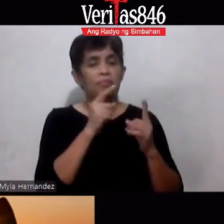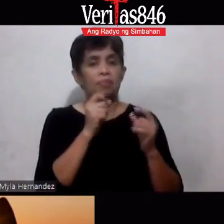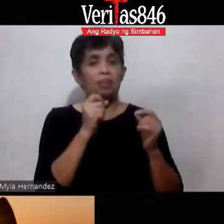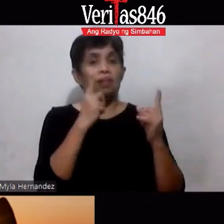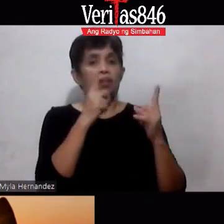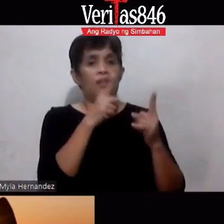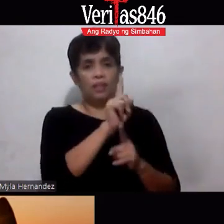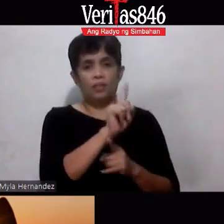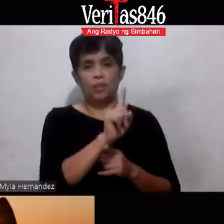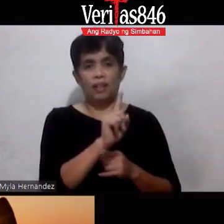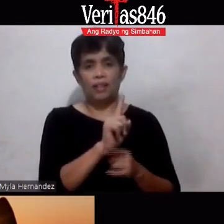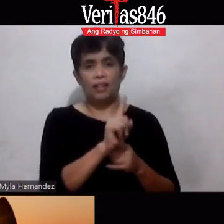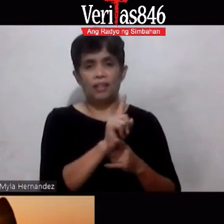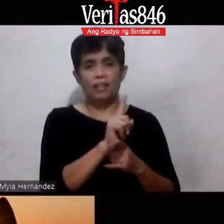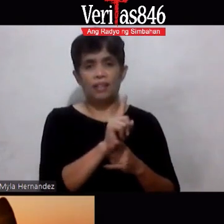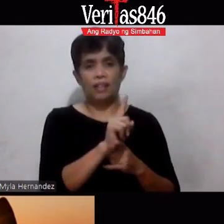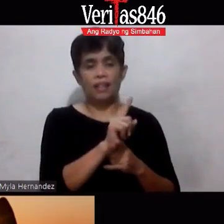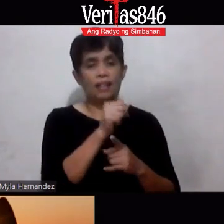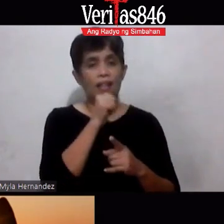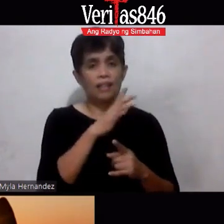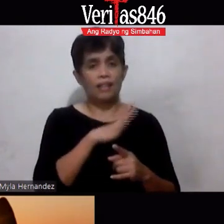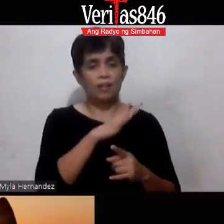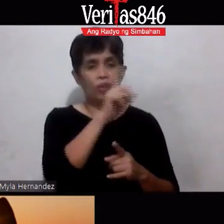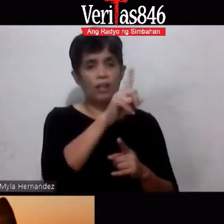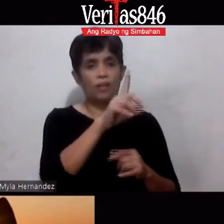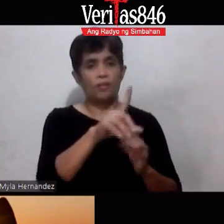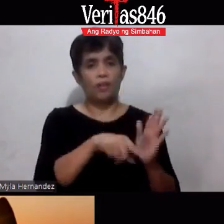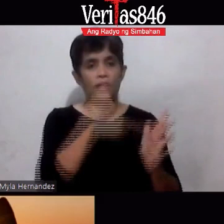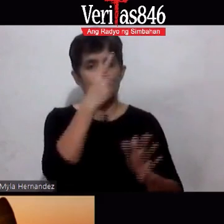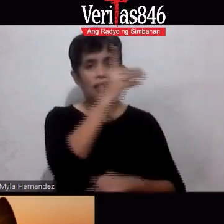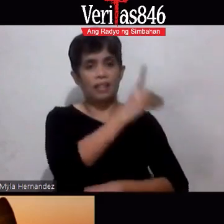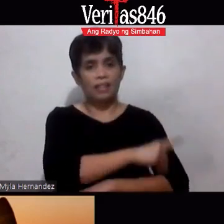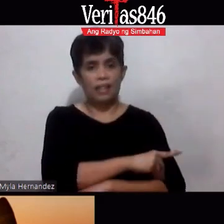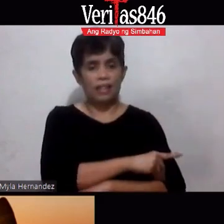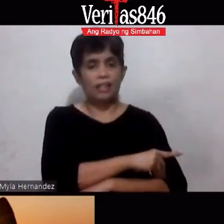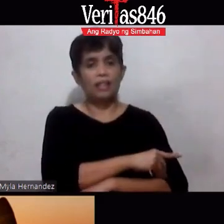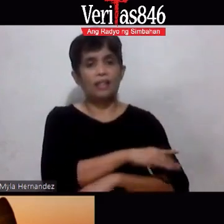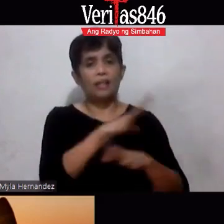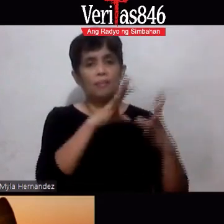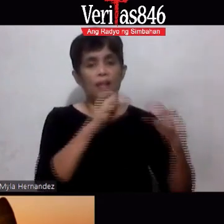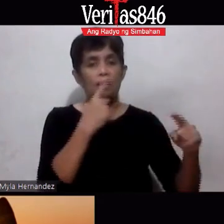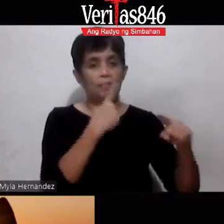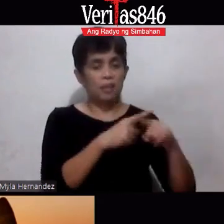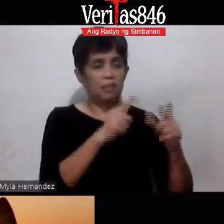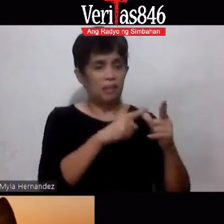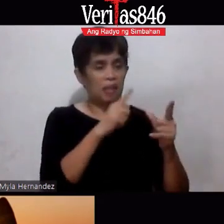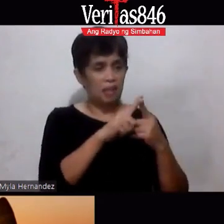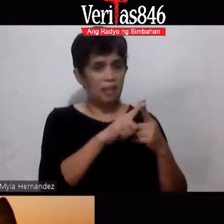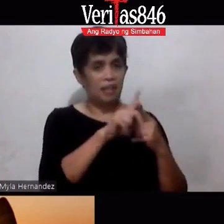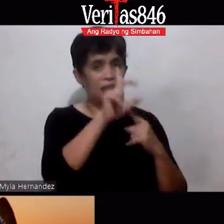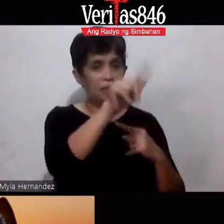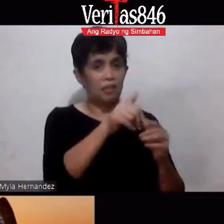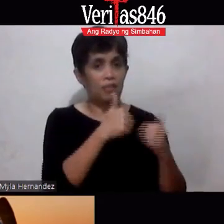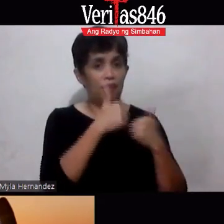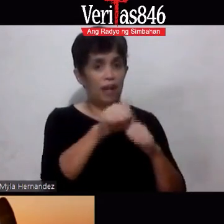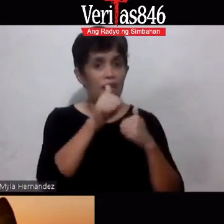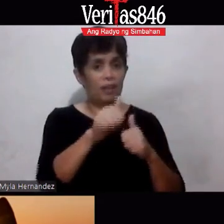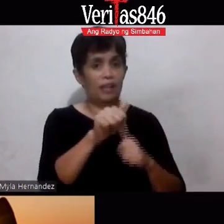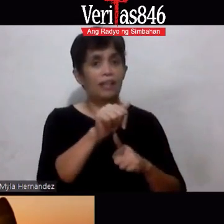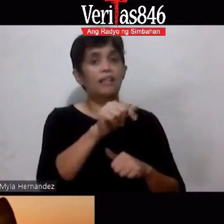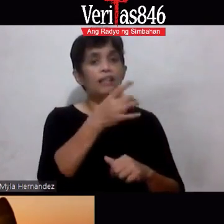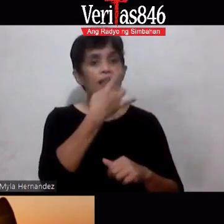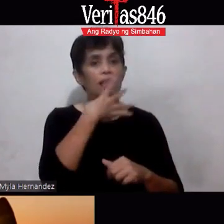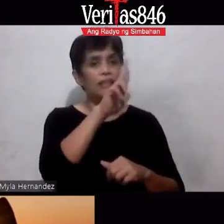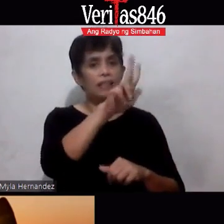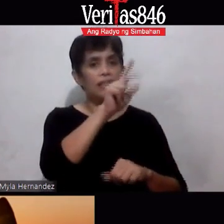lady na once a day siya umiinom ng ampalea plus nung sinundan niya kami na ininom niya three times a day wow yung